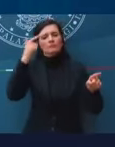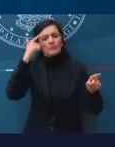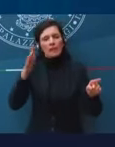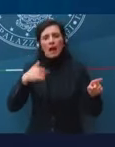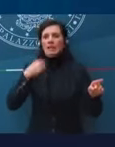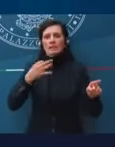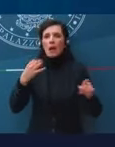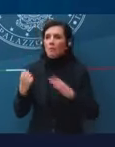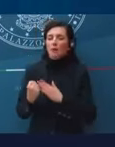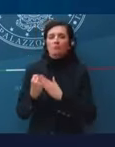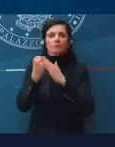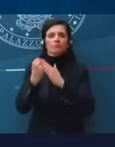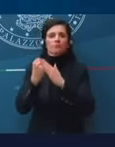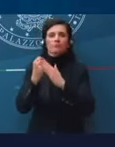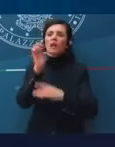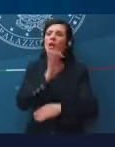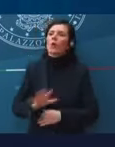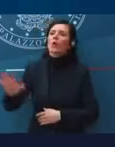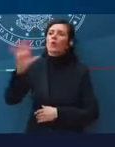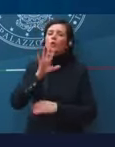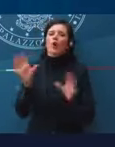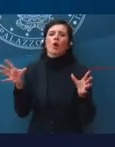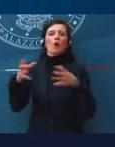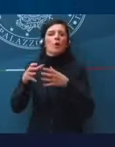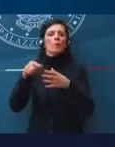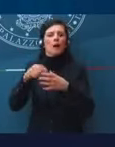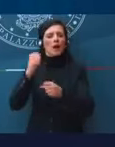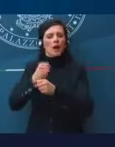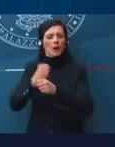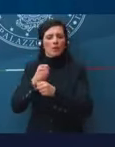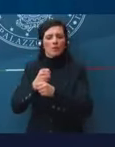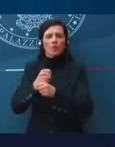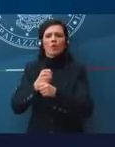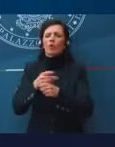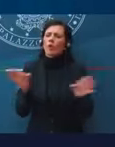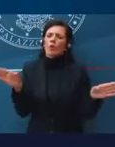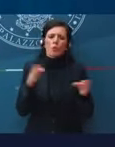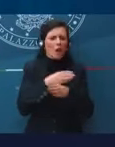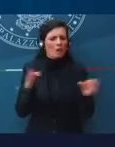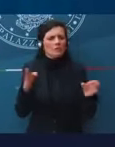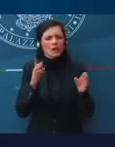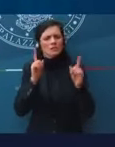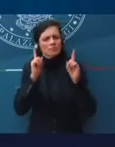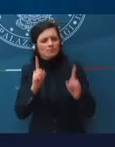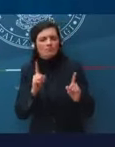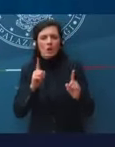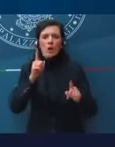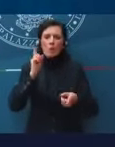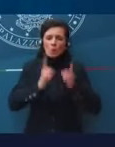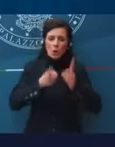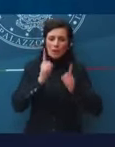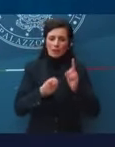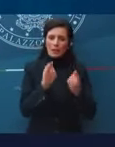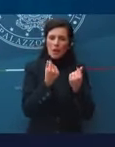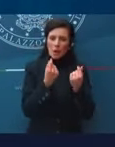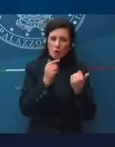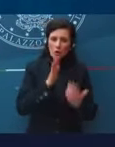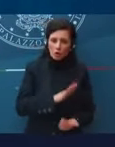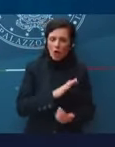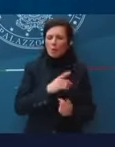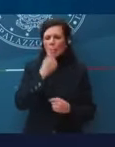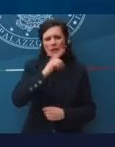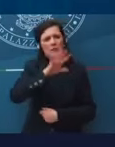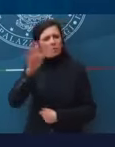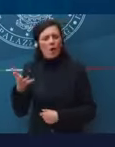sempre sostenuto in tantissimi aspetti della nostra politica, sia economica sia di altri